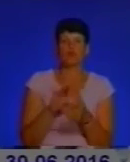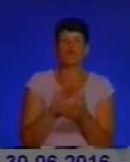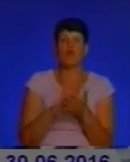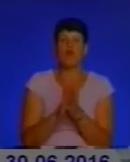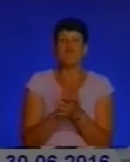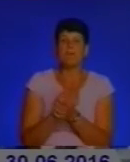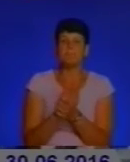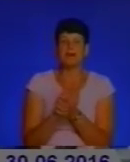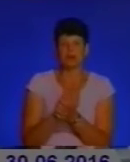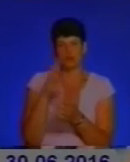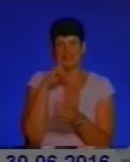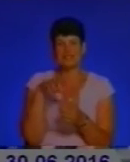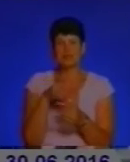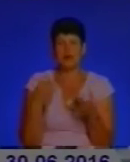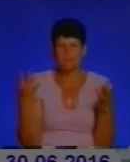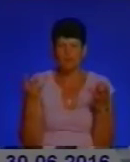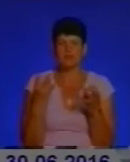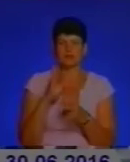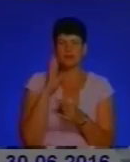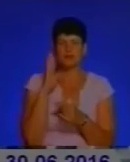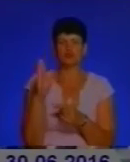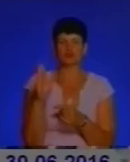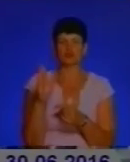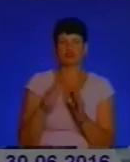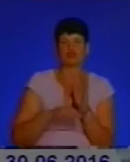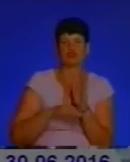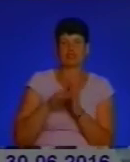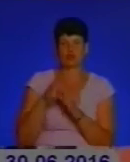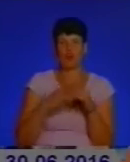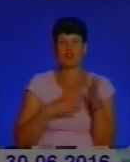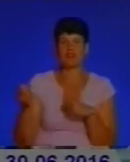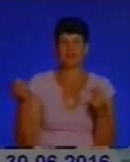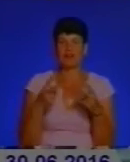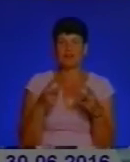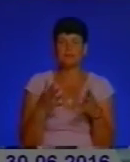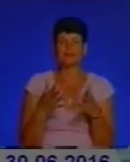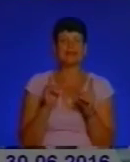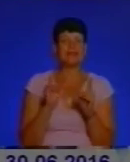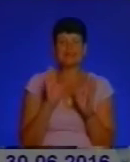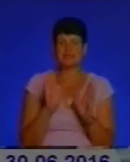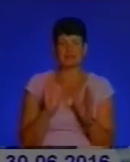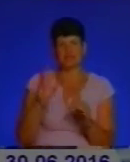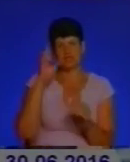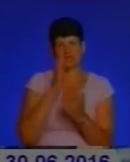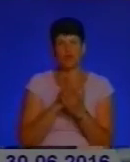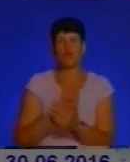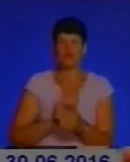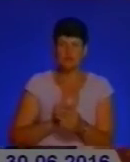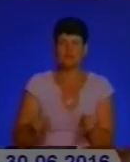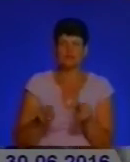і нам будуть потрібні висококваліпіковані молоді фахівці, не тільки в сфері державної служби, в бізнесі,